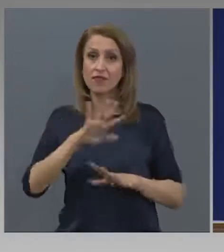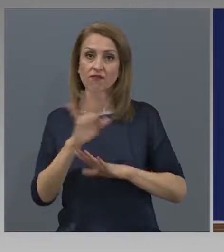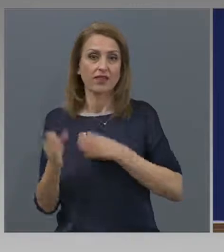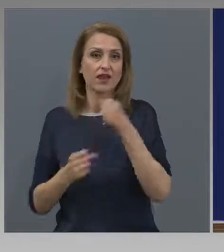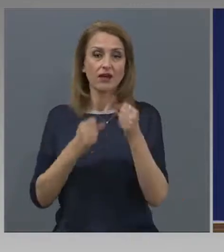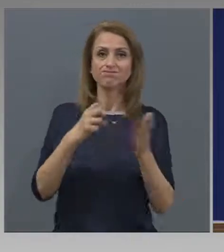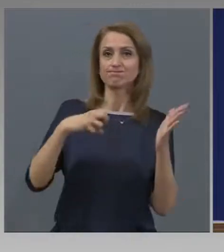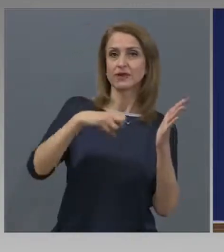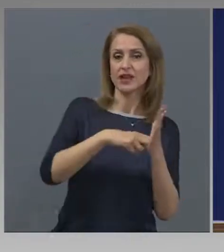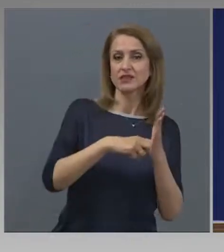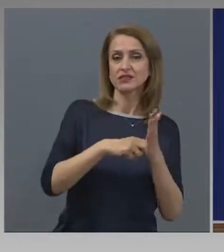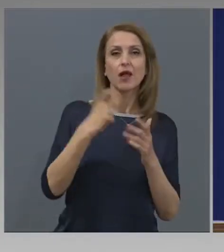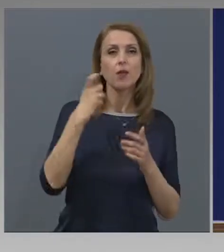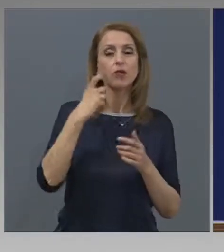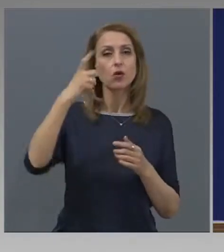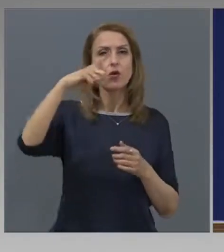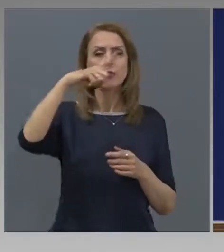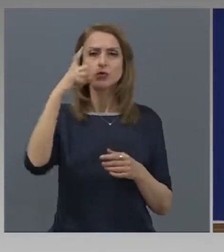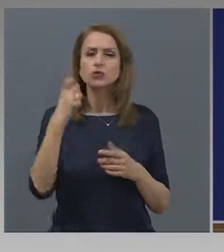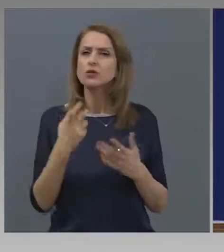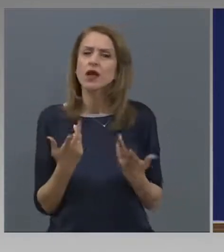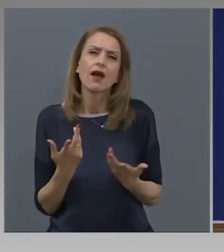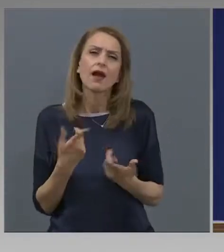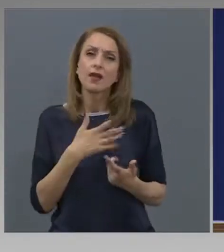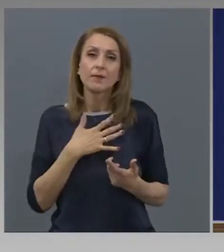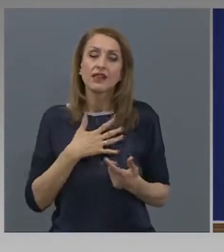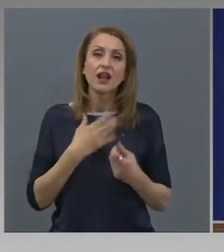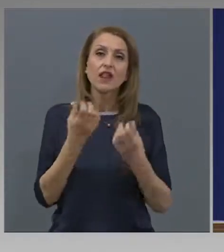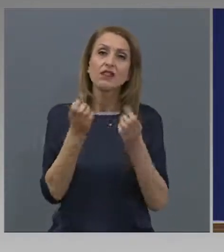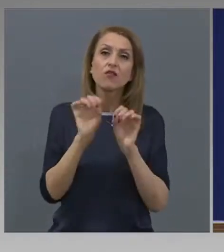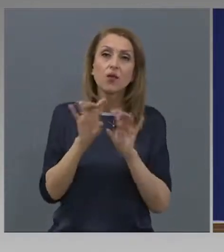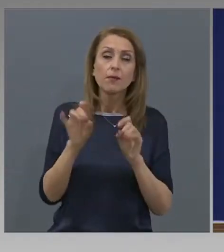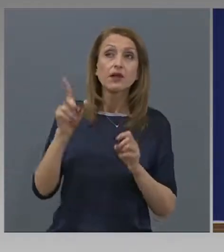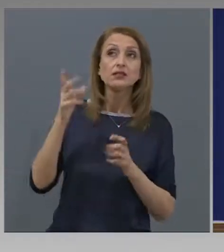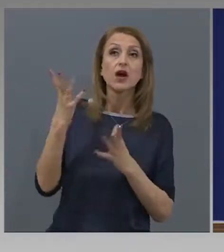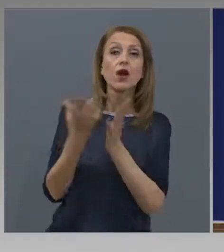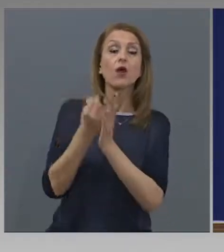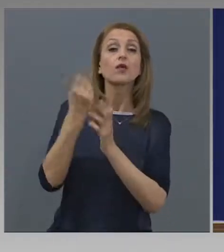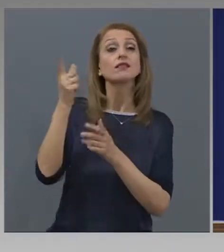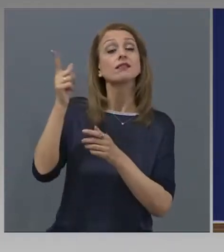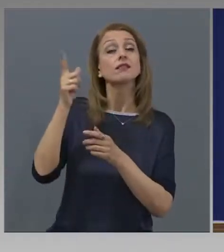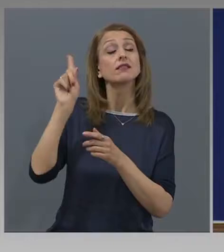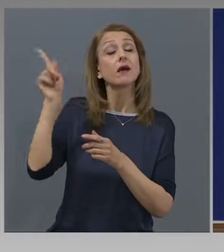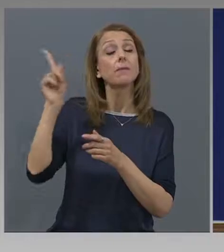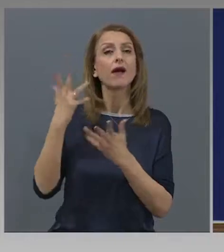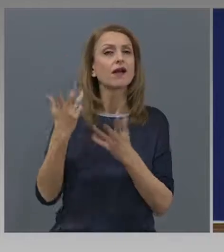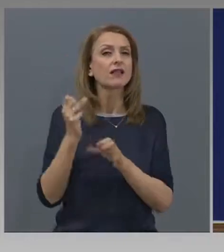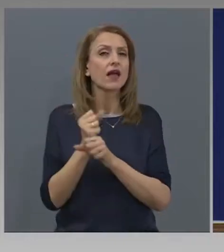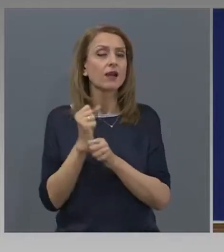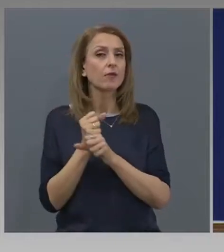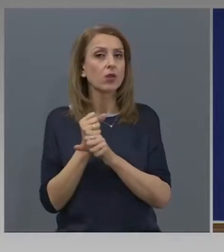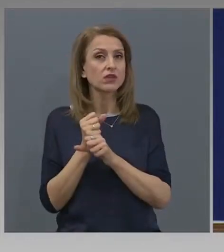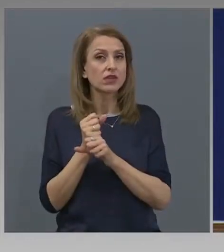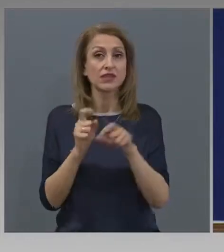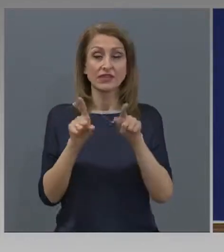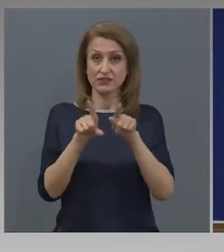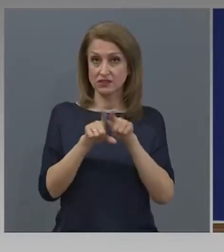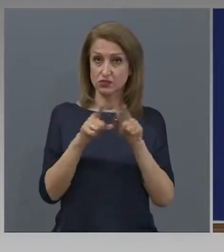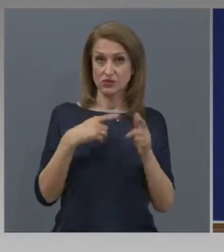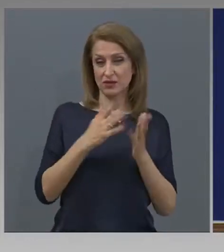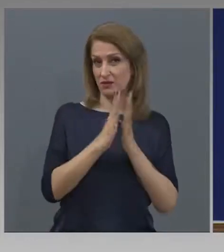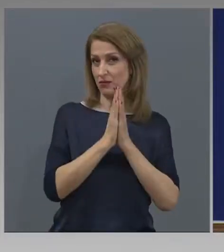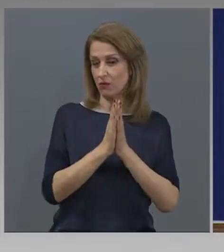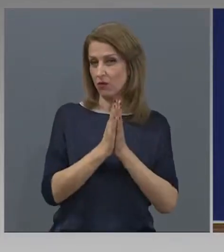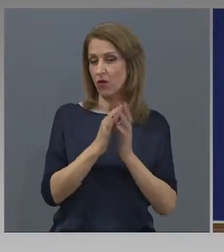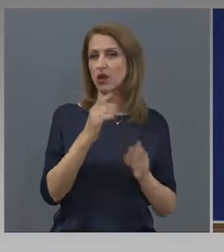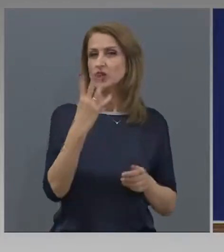бюрата по труда, имате ли информация от какви сектори са тези хора, къде са работали преди? И също така да ви помоля, казахте около